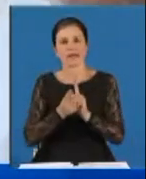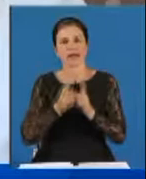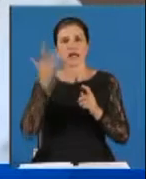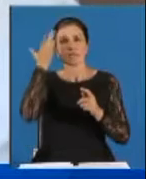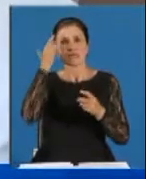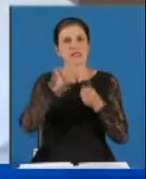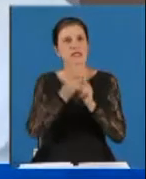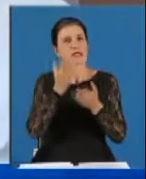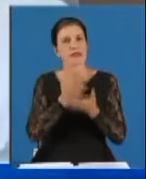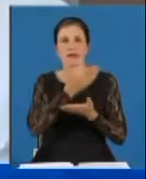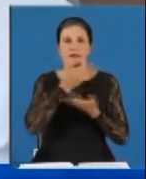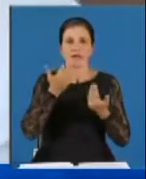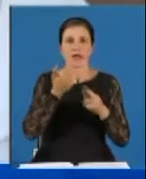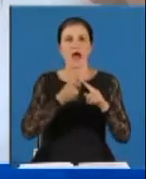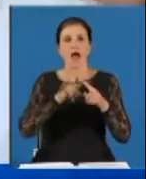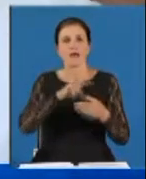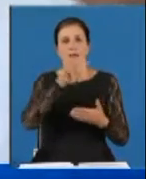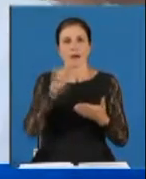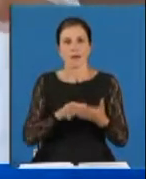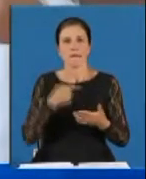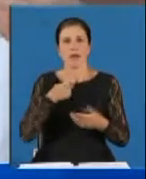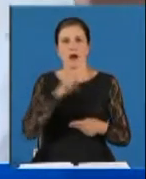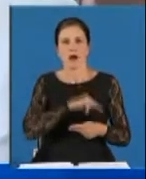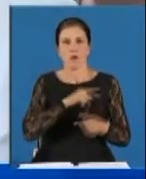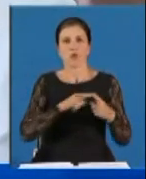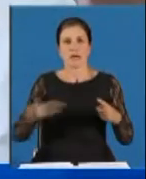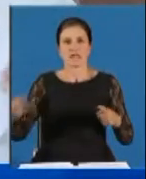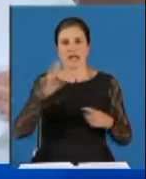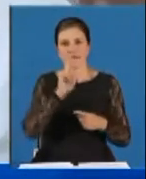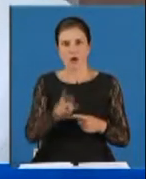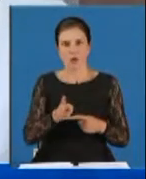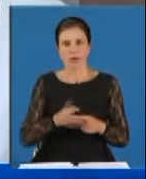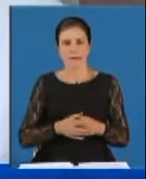этом смысл. Вот над этой проблемой я и работаю последние два года.